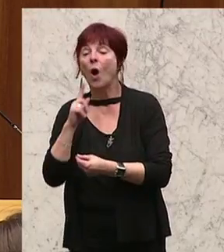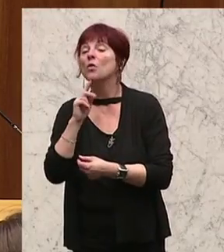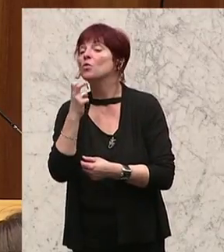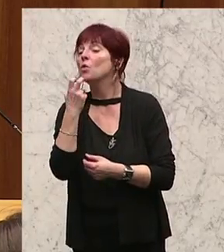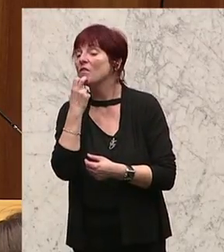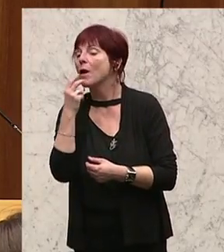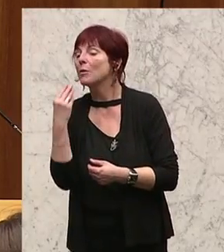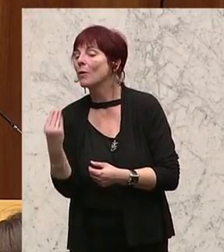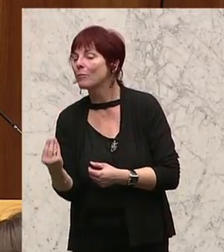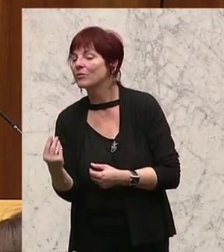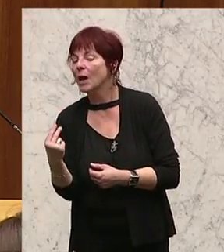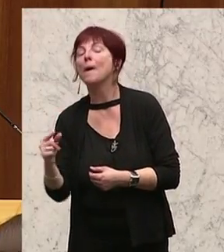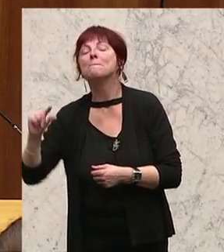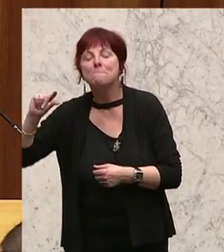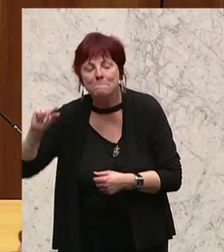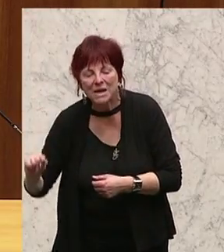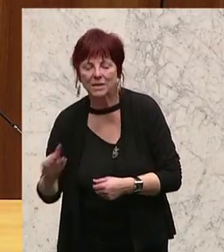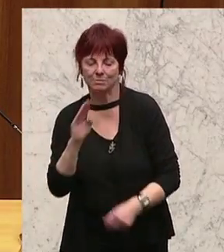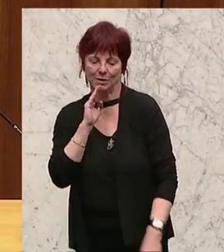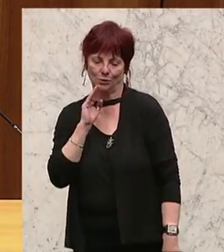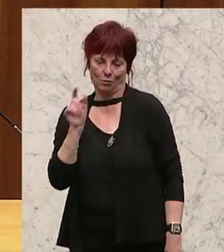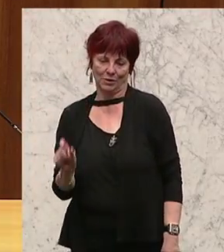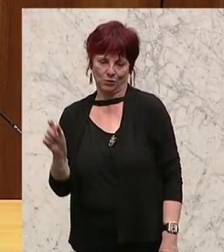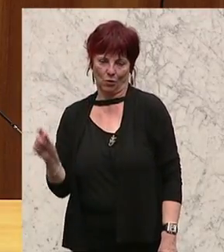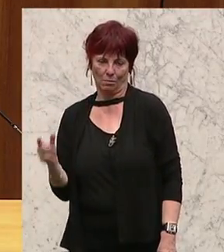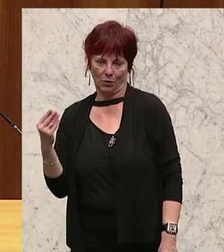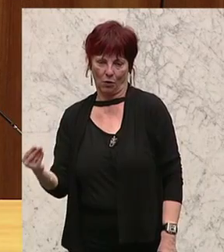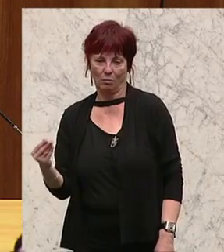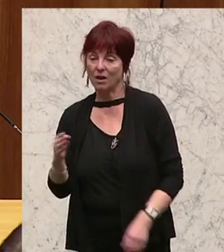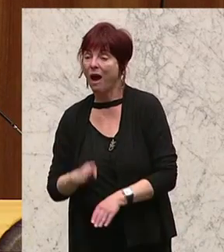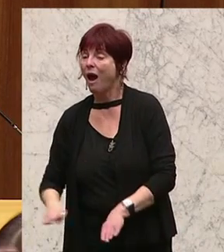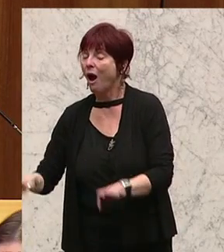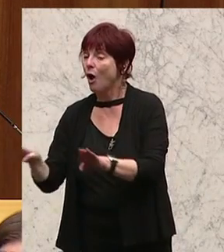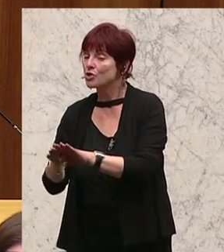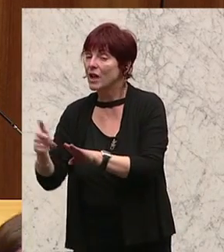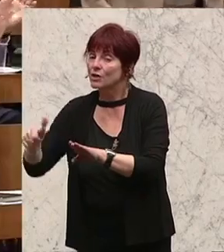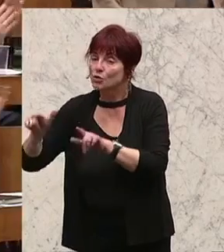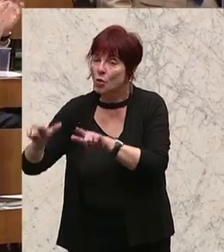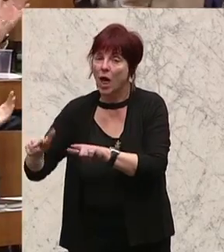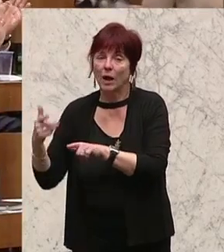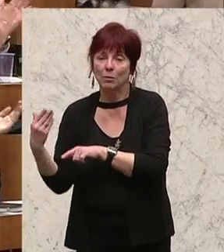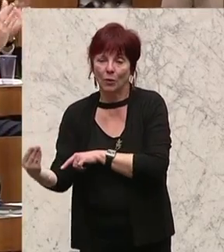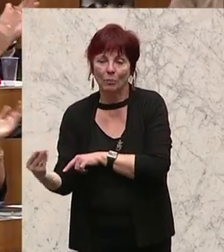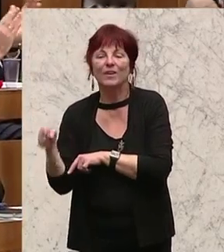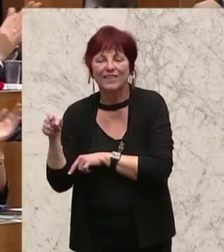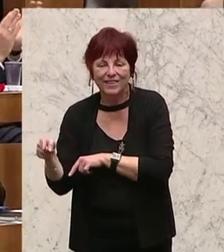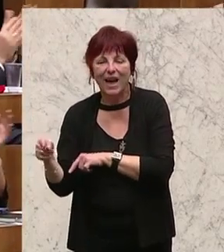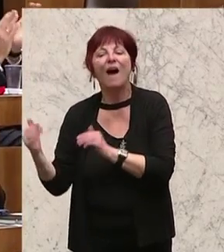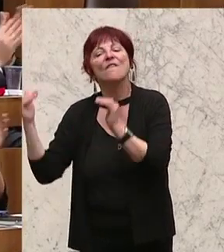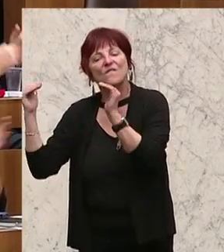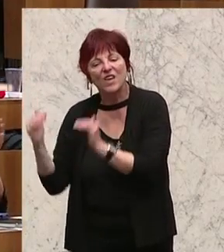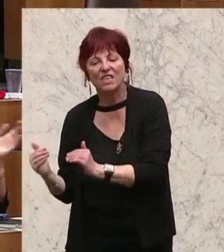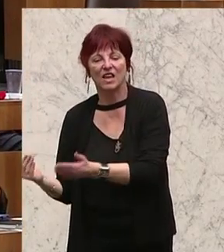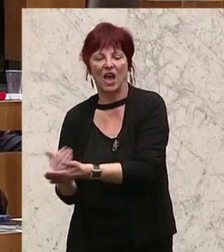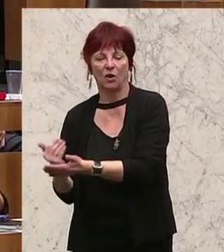gegeben, die Mindestpensionisten waren, denen, die Ausgleichszulagenbezieher waren, denen, die ein geringes Einkommen gehabt